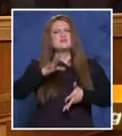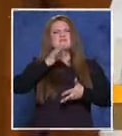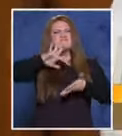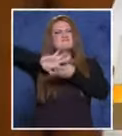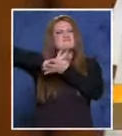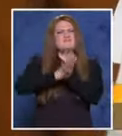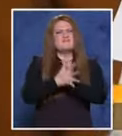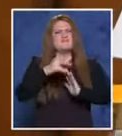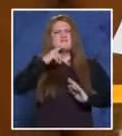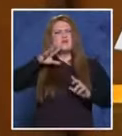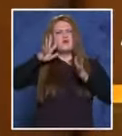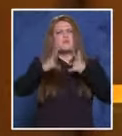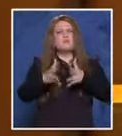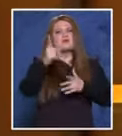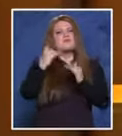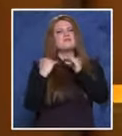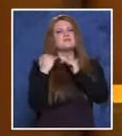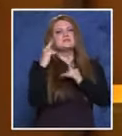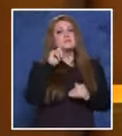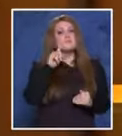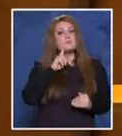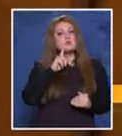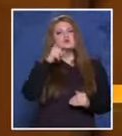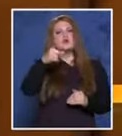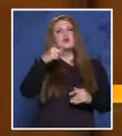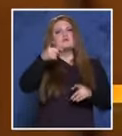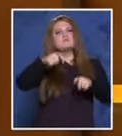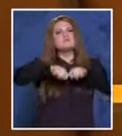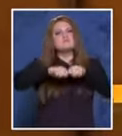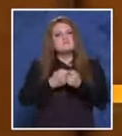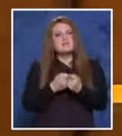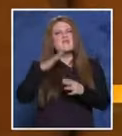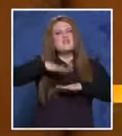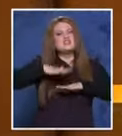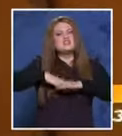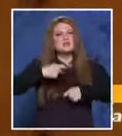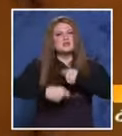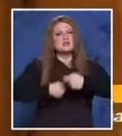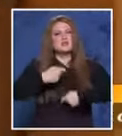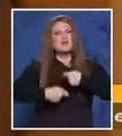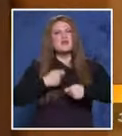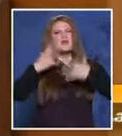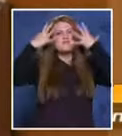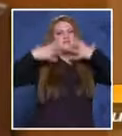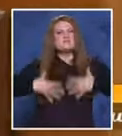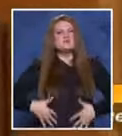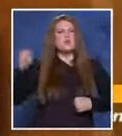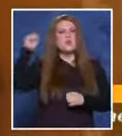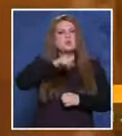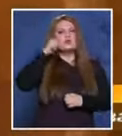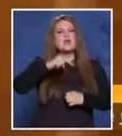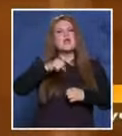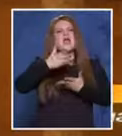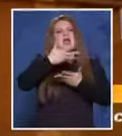разпострадалия, който е в напредна възраст, извършили спрямо пострадалия фактически действия по нанасяне на физически удари в